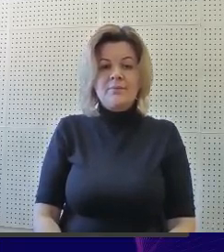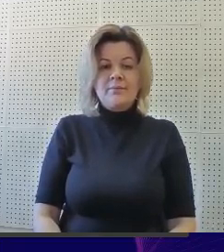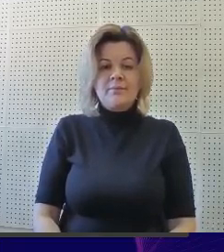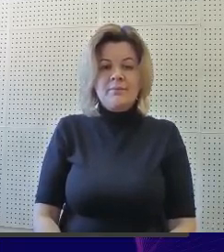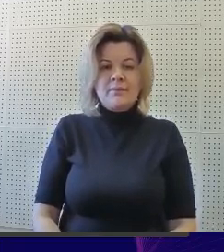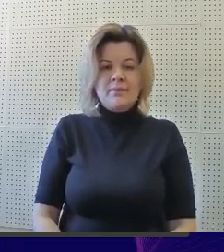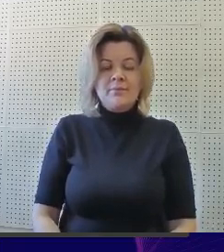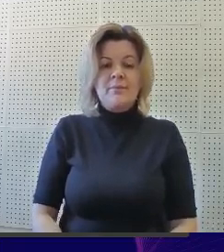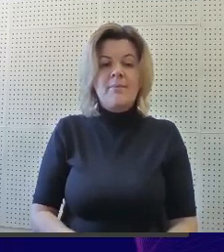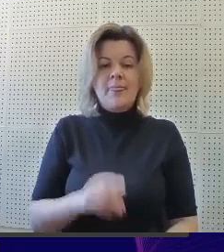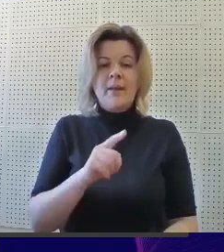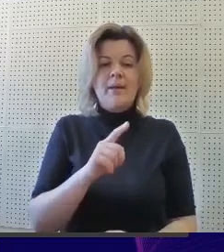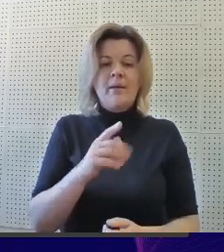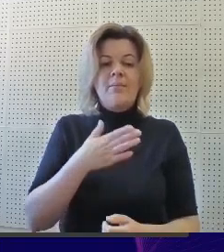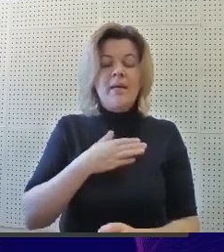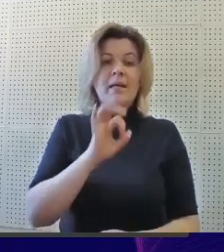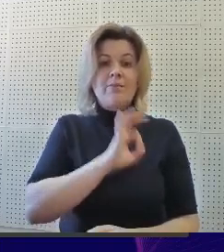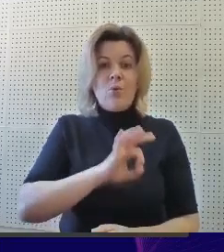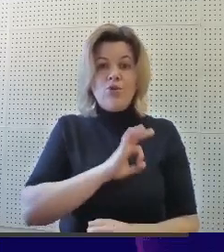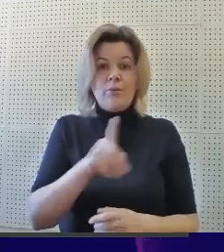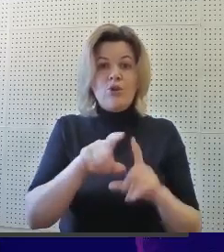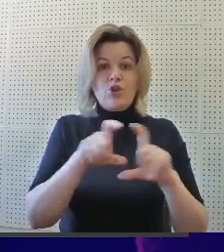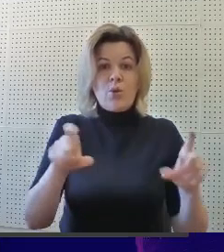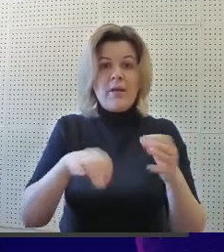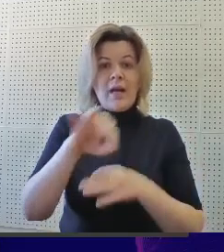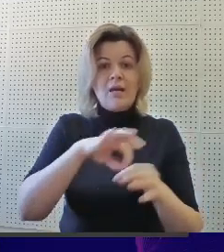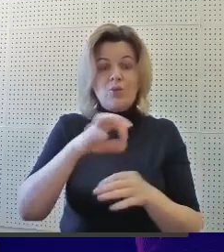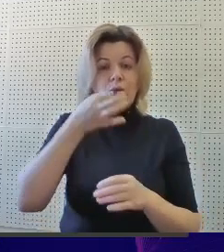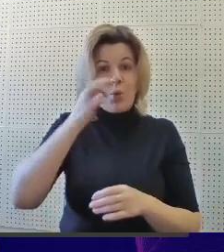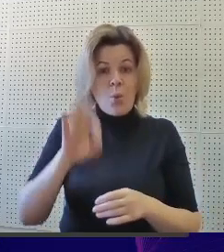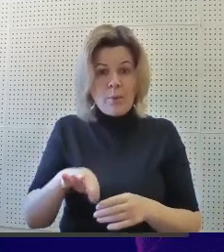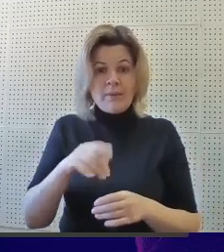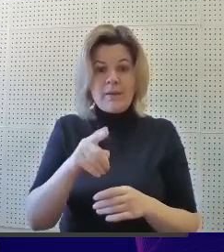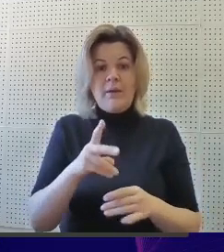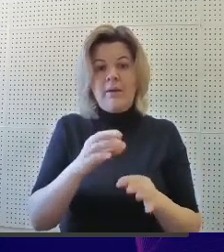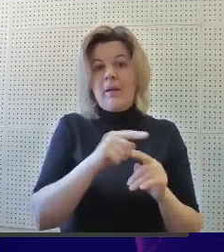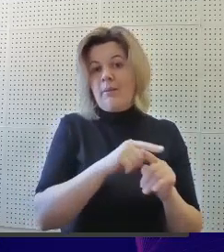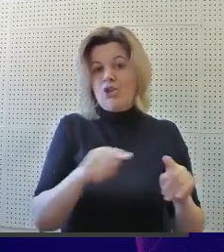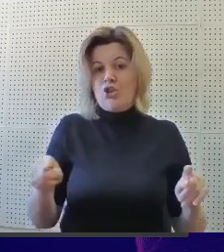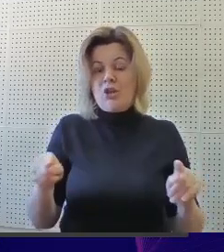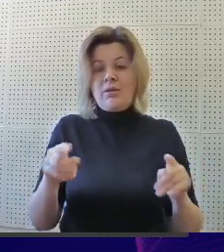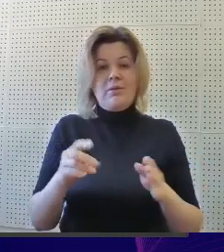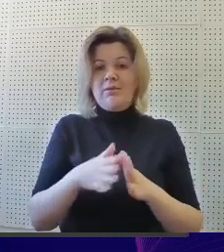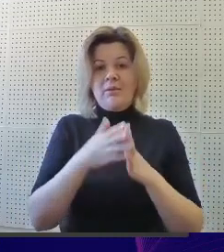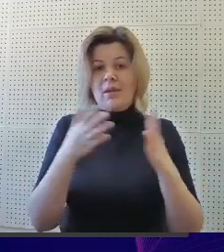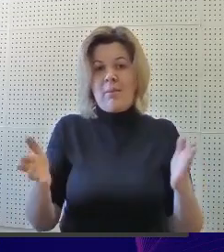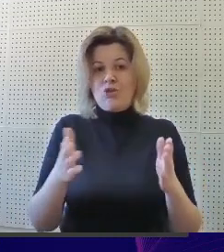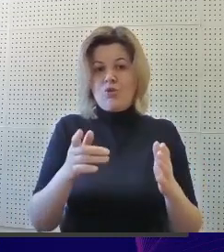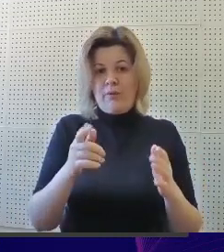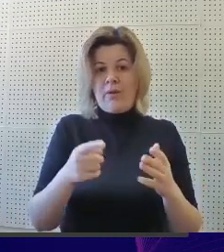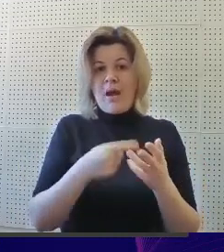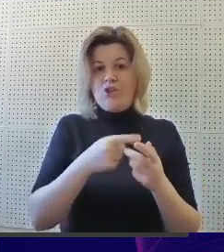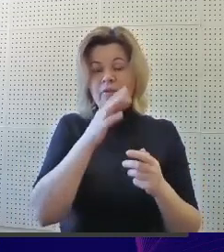В практике своей работы мы используем школьный конструктор опыта на протяжении небольшого